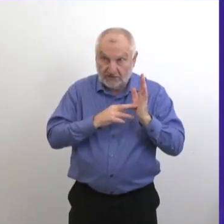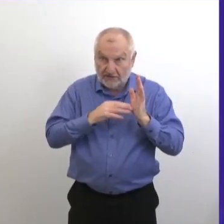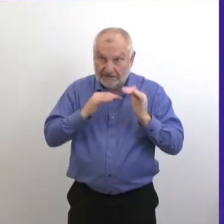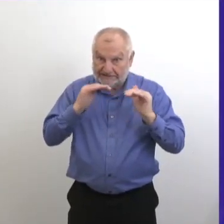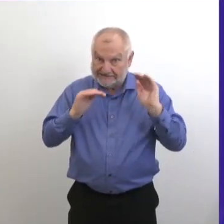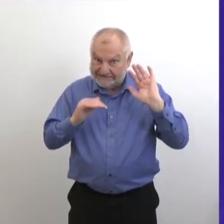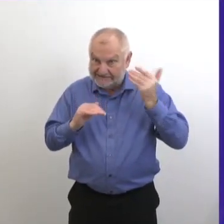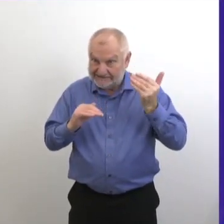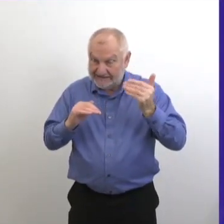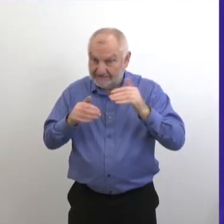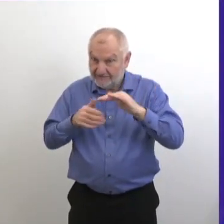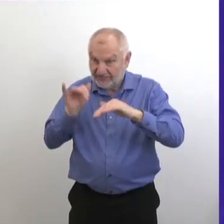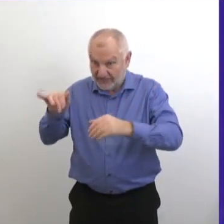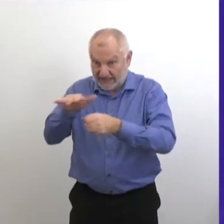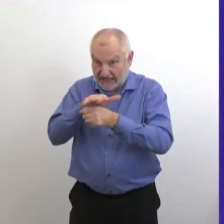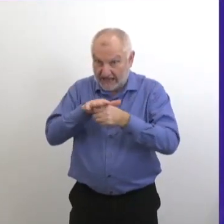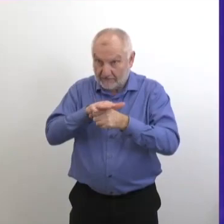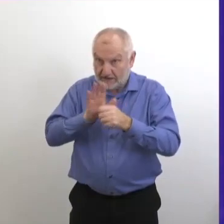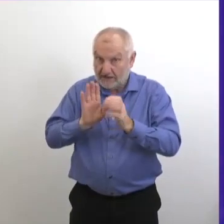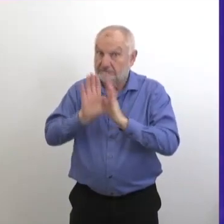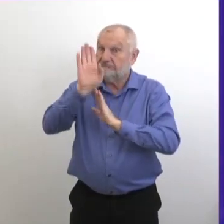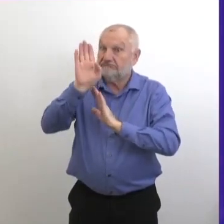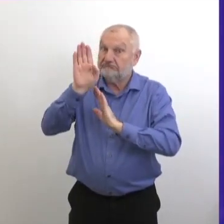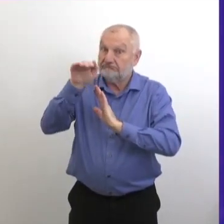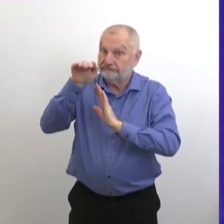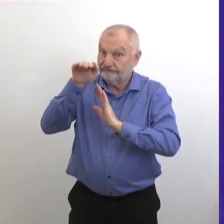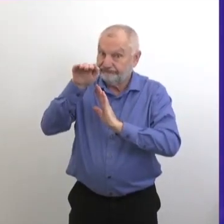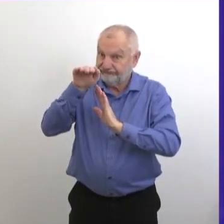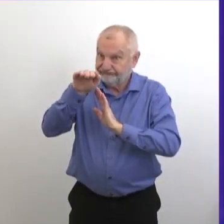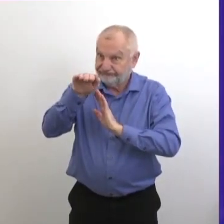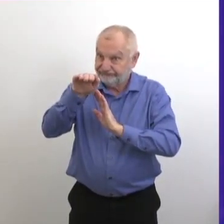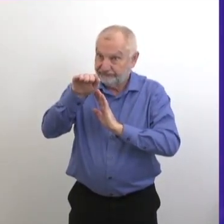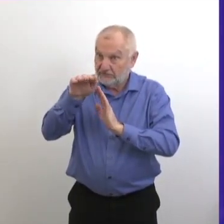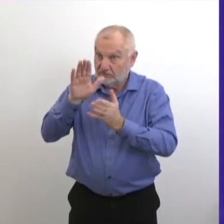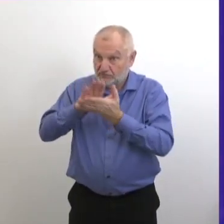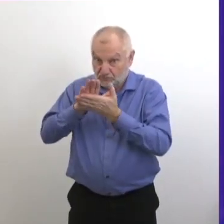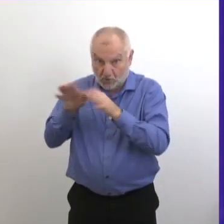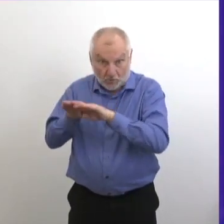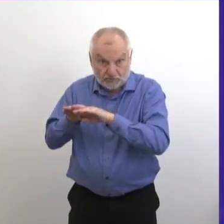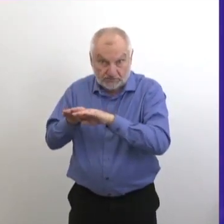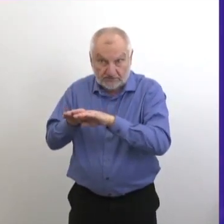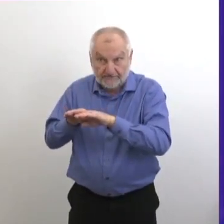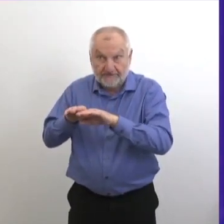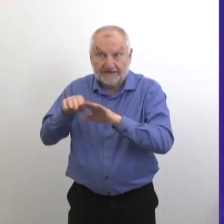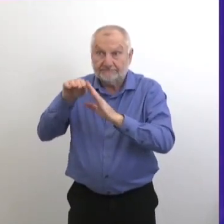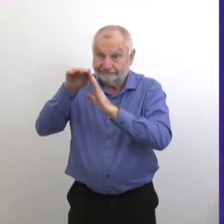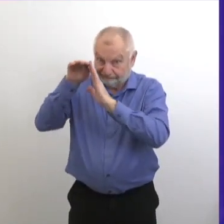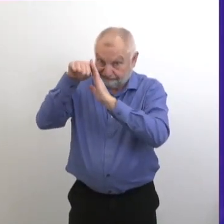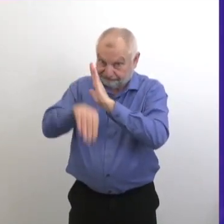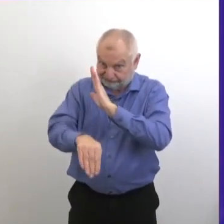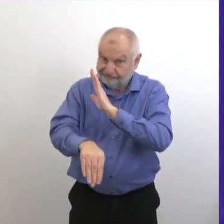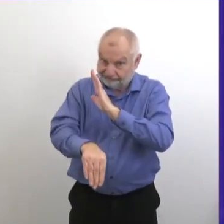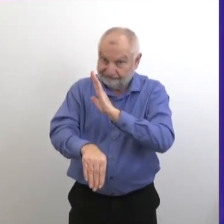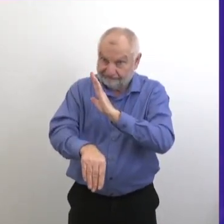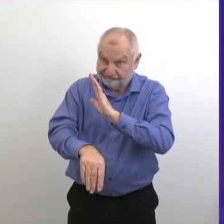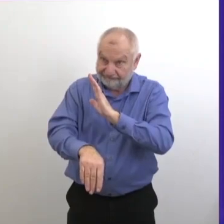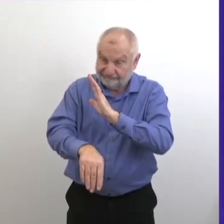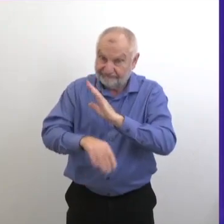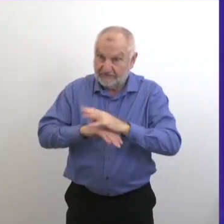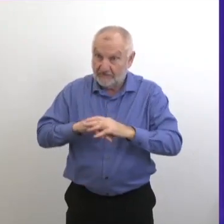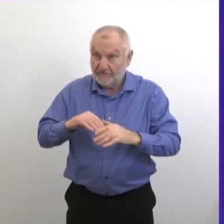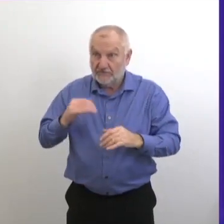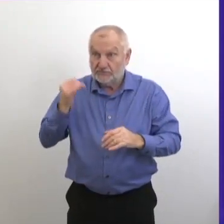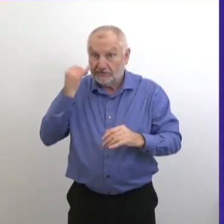chiffres étaient en pic qu'à ce moment-là et en fait, on a vu qu'il y un déclin dès qu'on a fermé les écoles. Mais en fait,